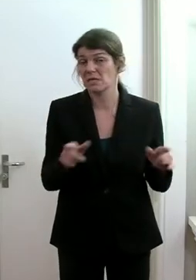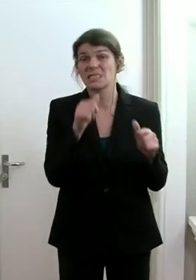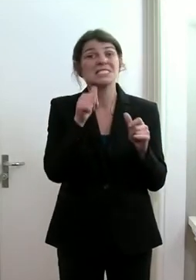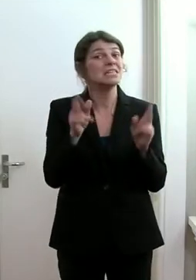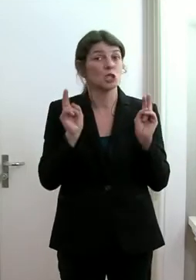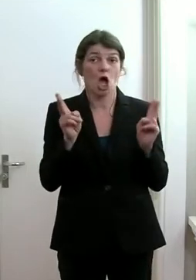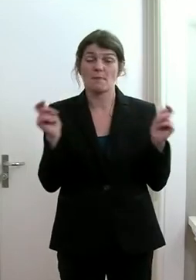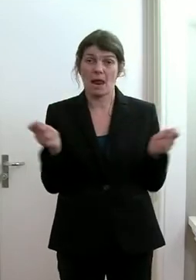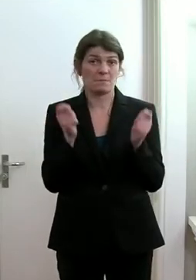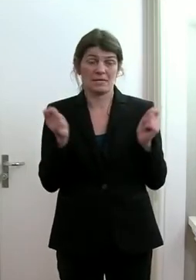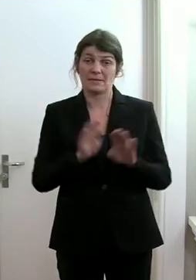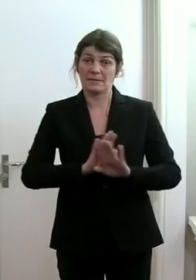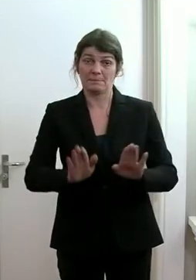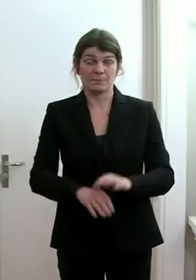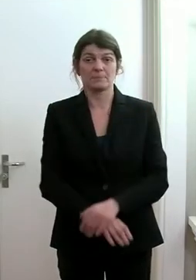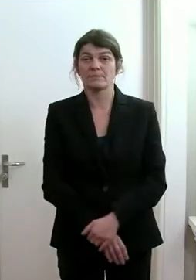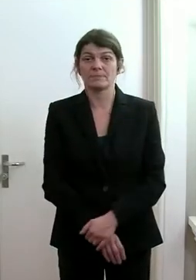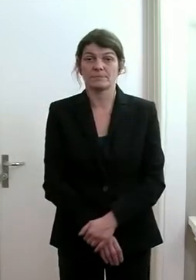Normalbetrieb.